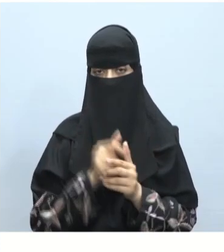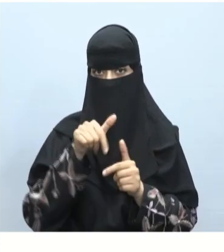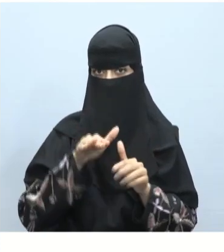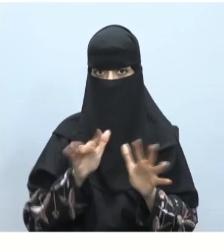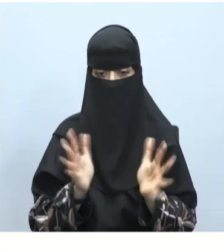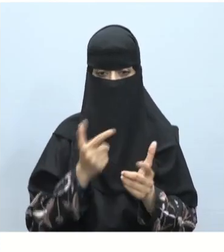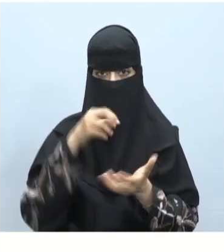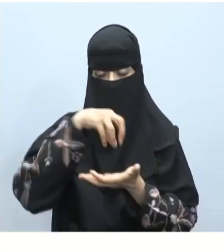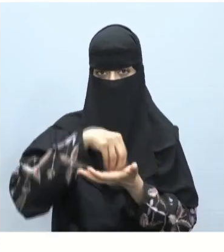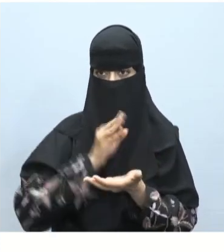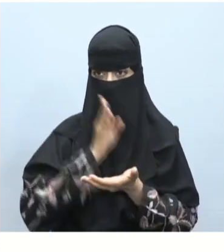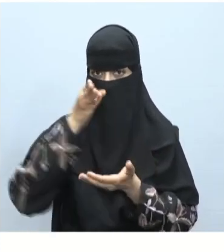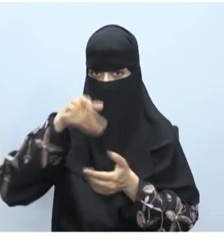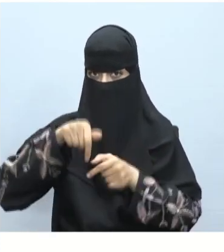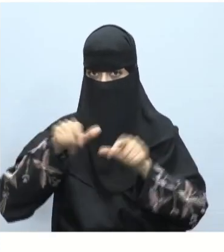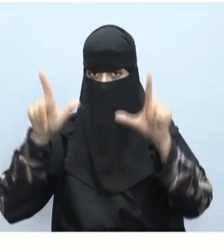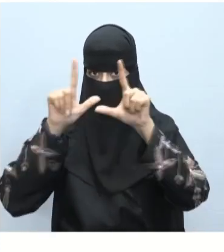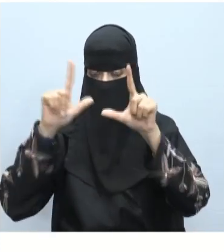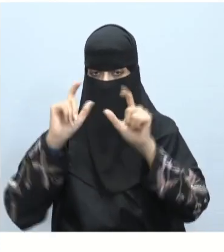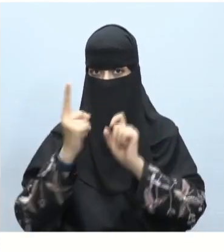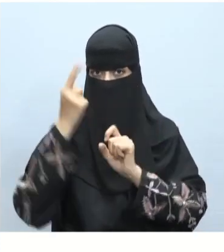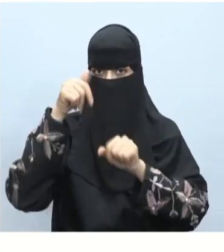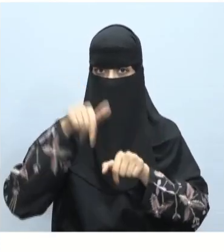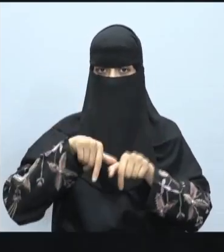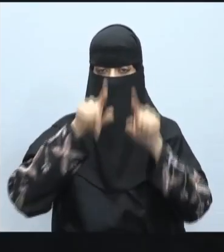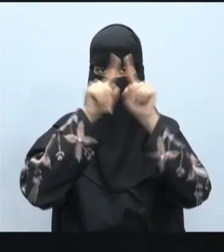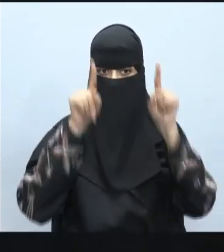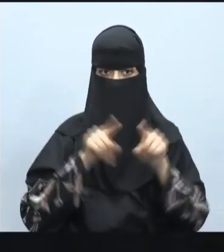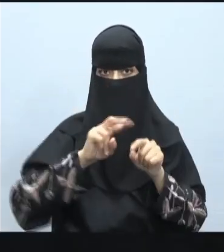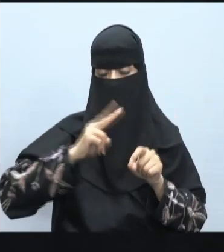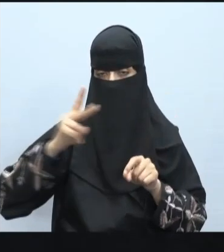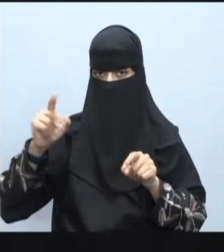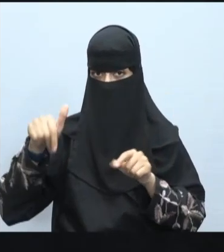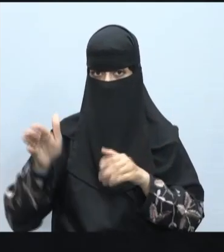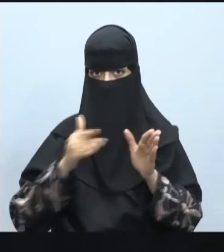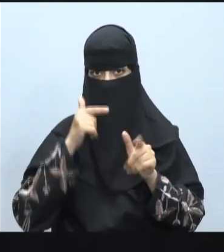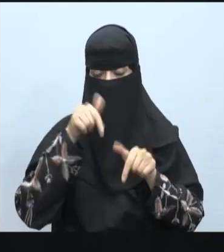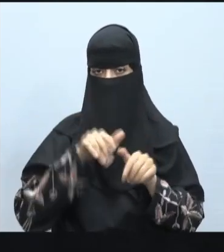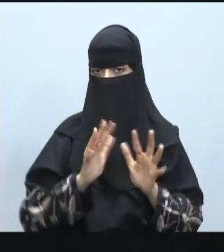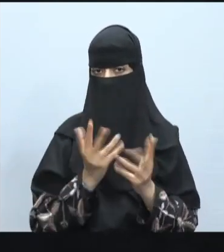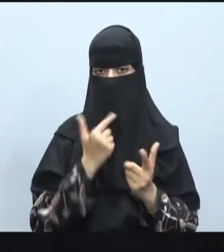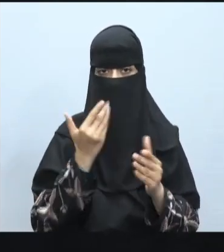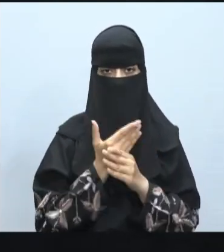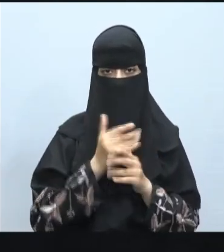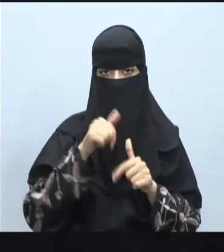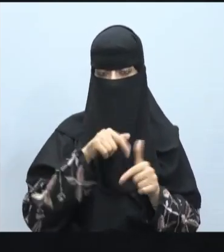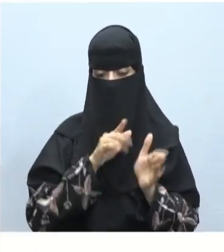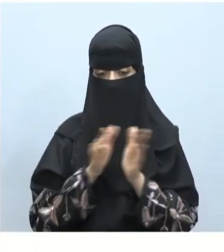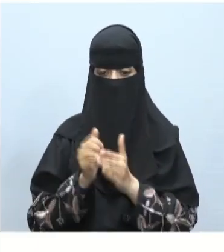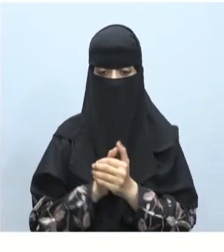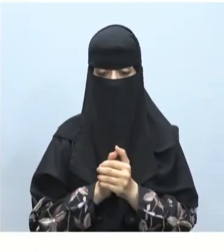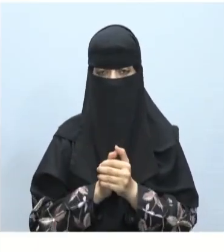موقع إلكتروني قمت بزيارته هل يحتوي على صفحة واحدة أو صفحات متعددة ولماذا يحتوي على